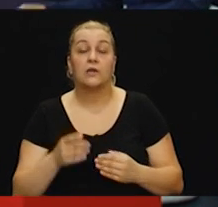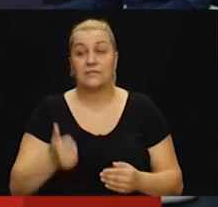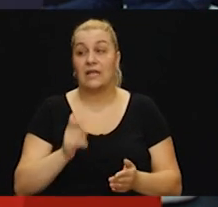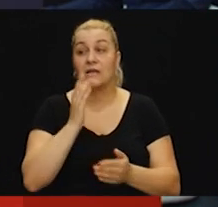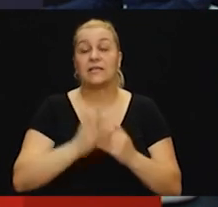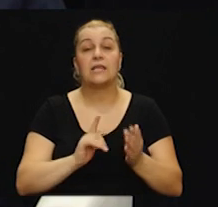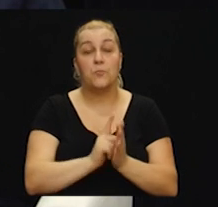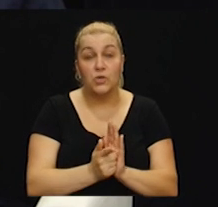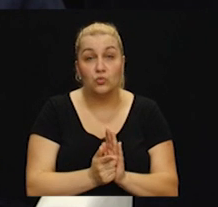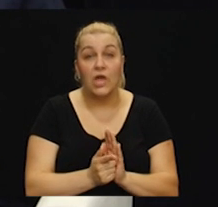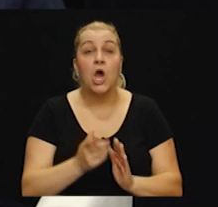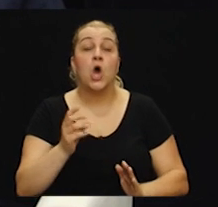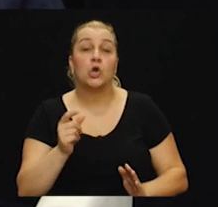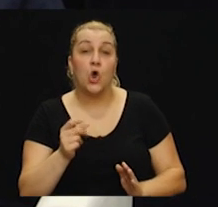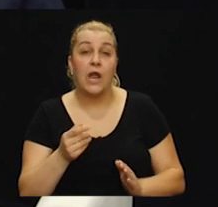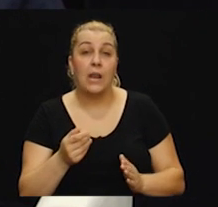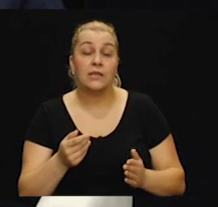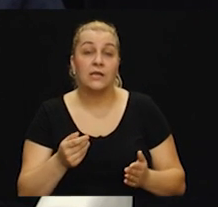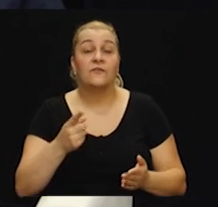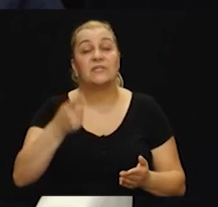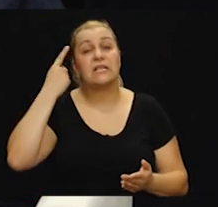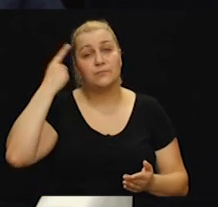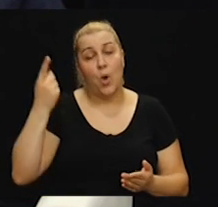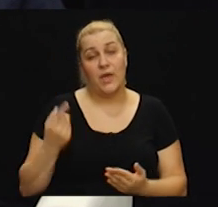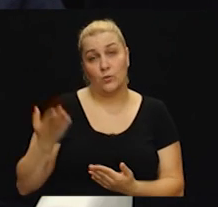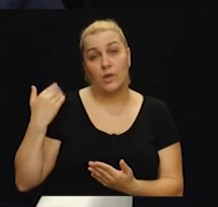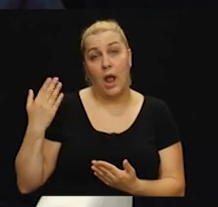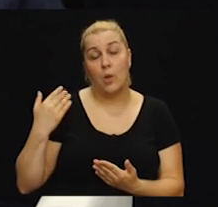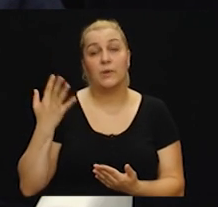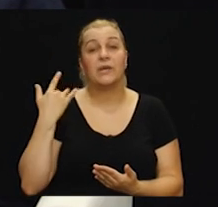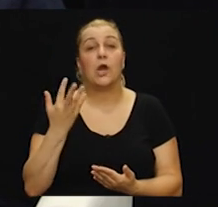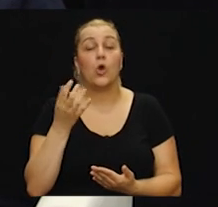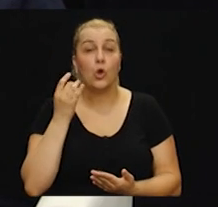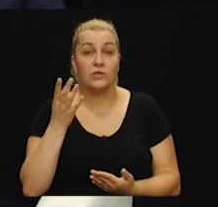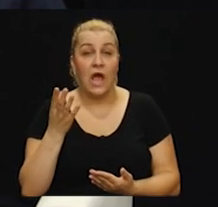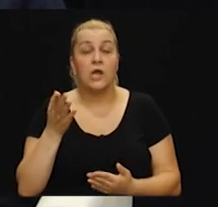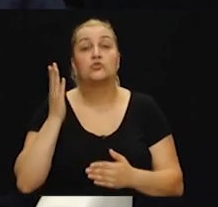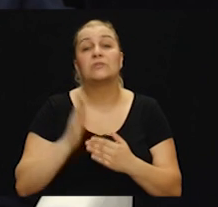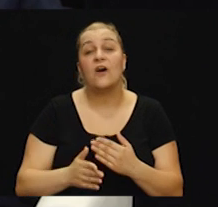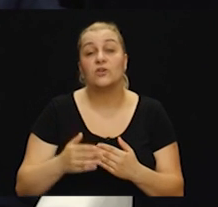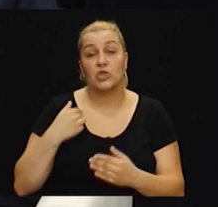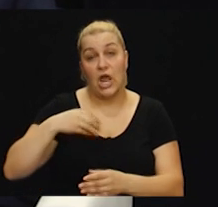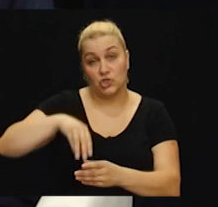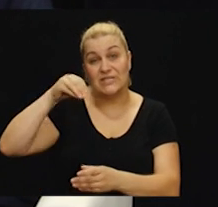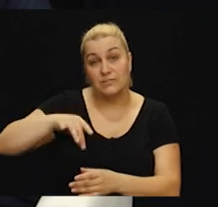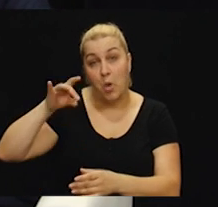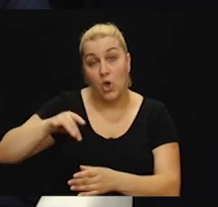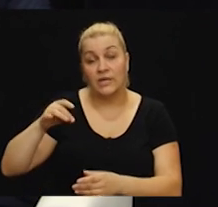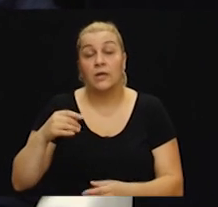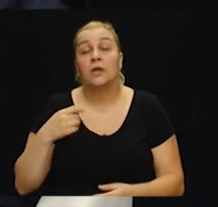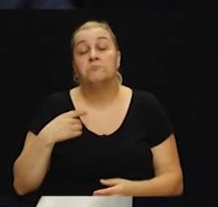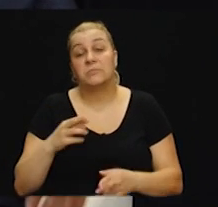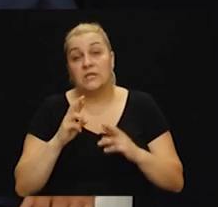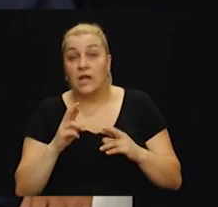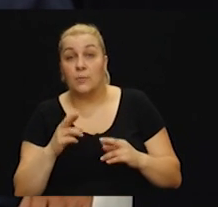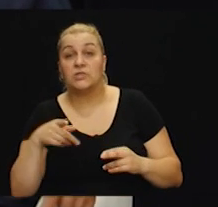u zadnje osmo minuti, Ronaldo, evo, spomenuli ste malo prije, evo, prije par danas su završili i naši izbori. Vjerujem da će napokon